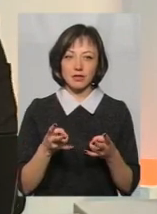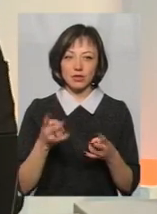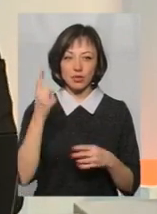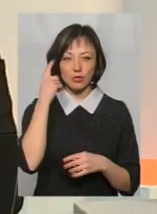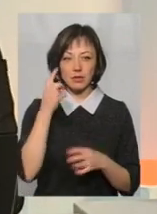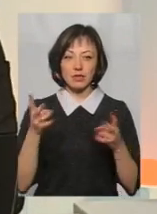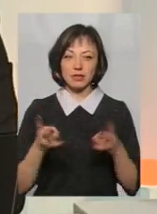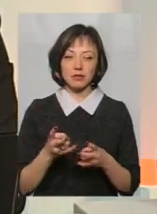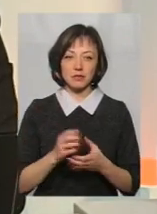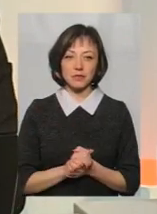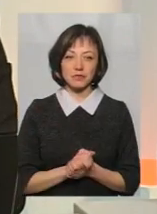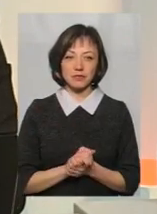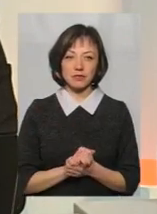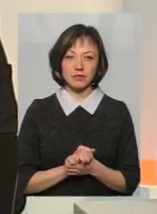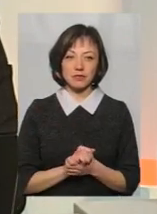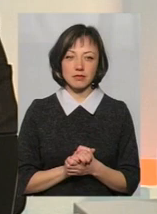щось робити.